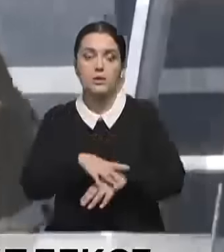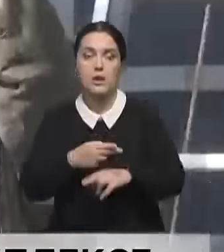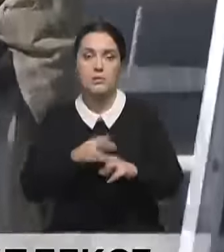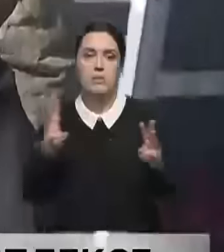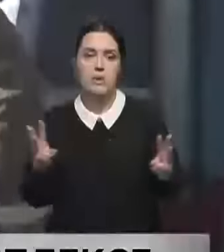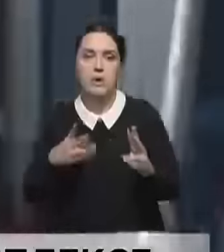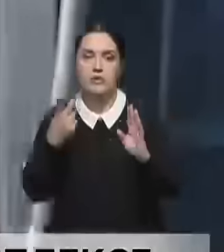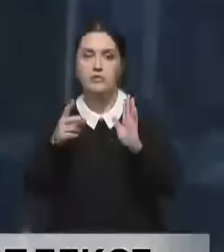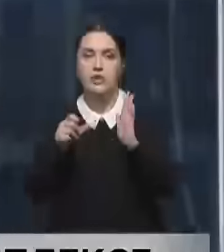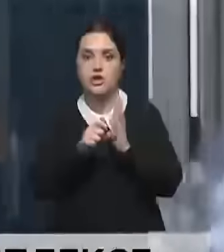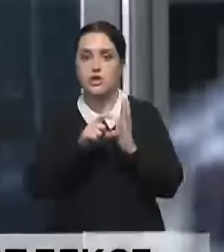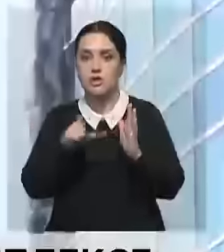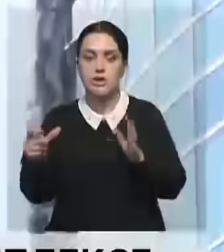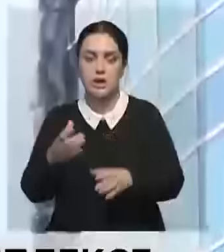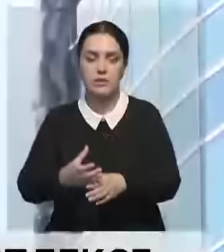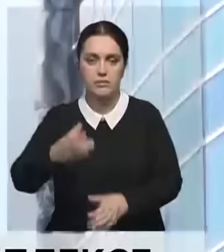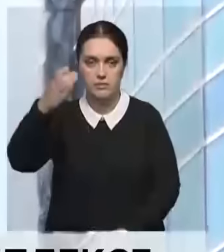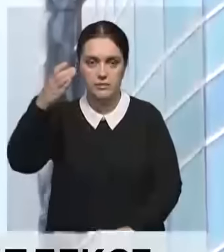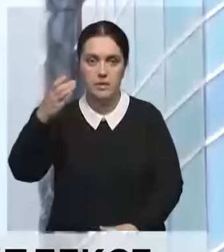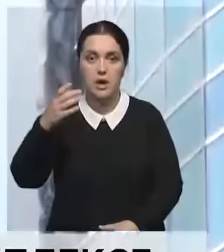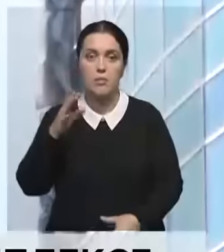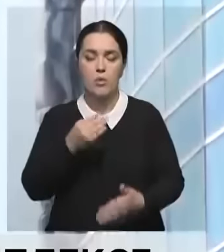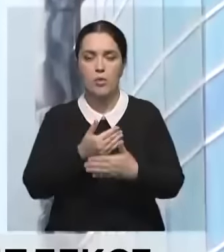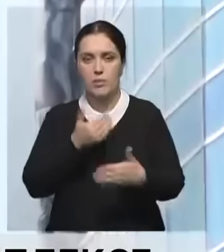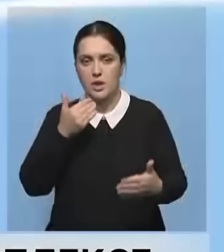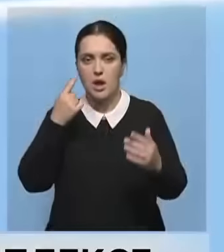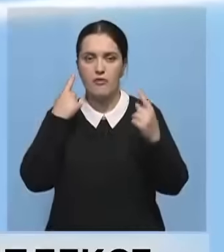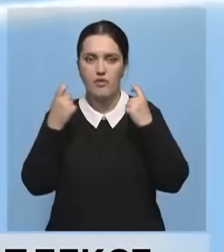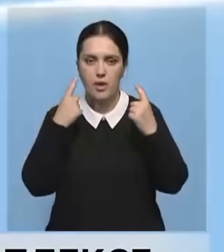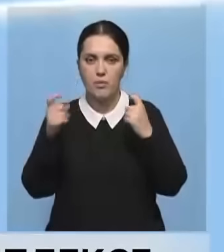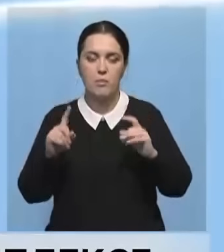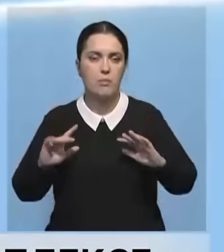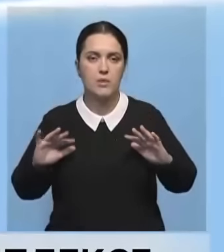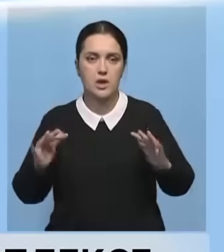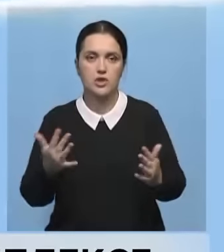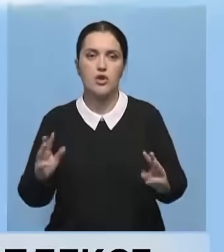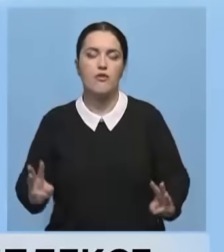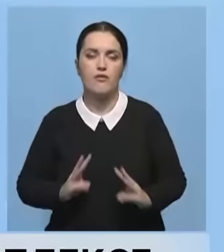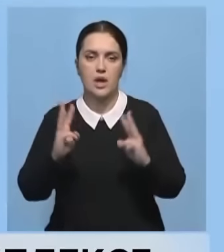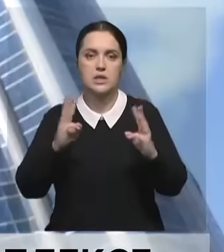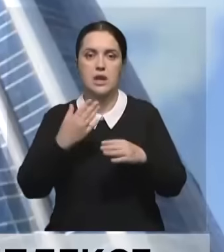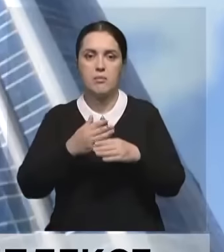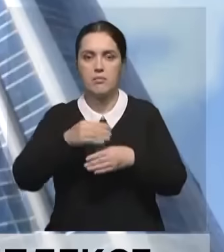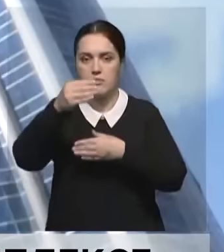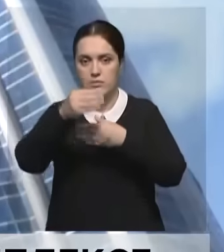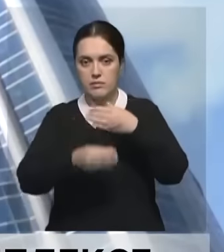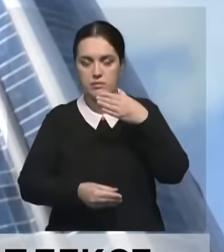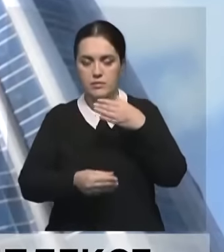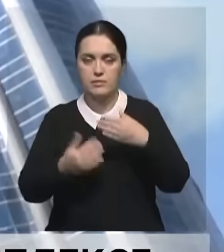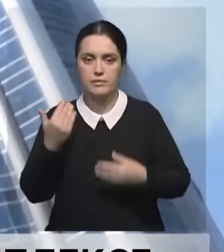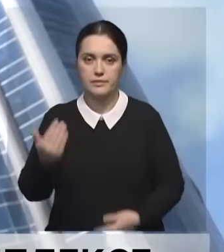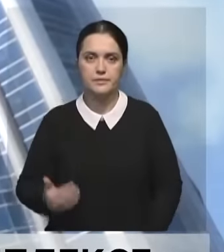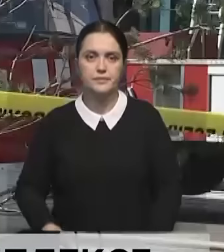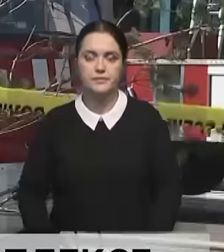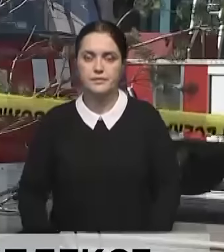26-этажный жилой комплекс. По предварительной информации произошло возгорание наружной облицовки здания.